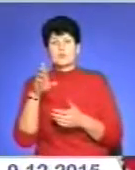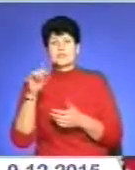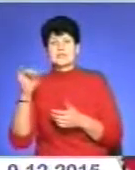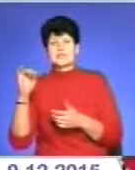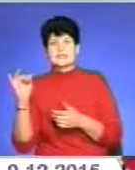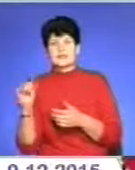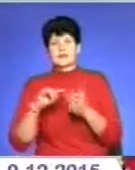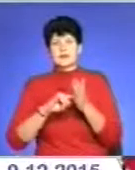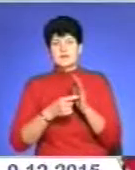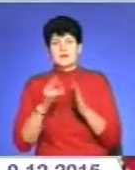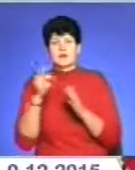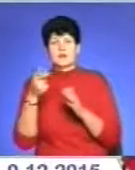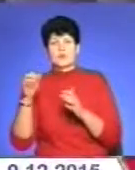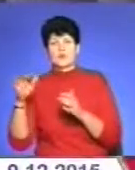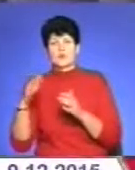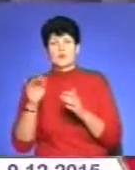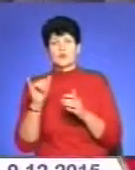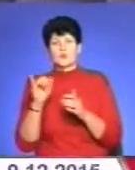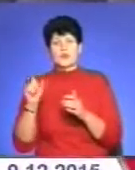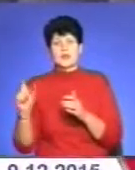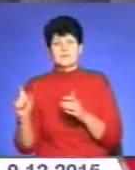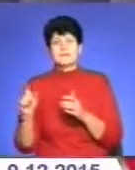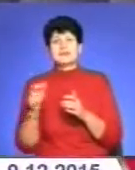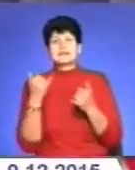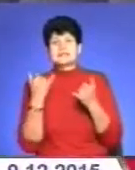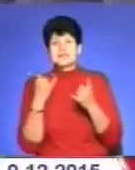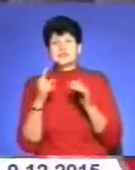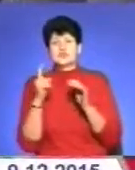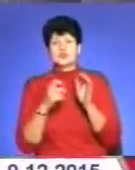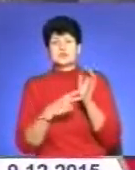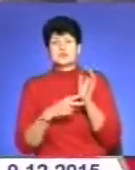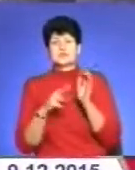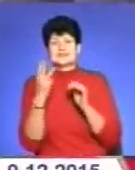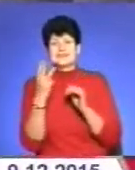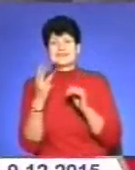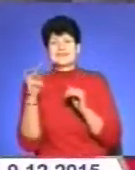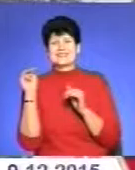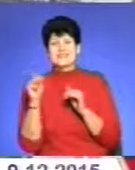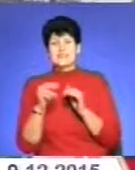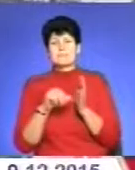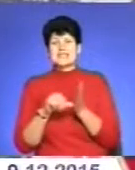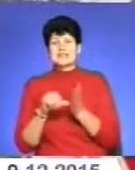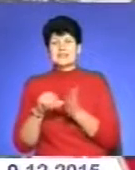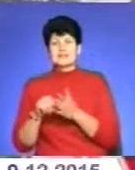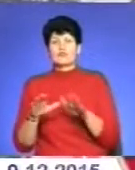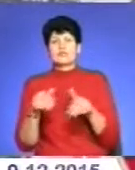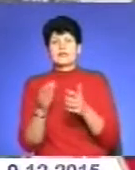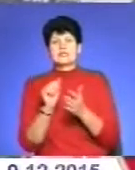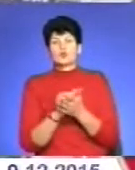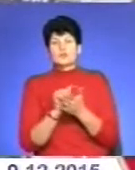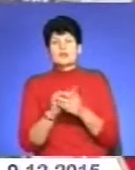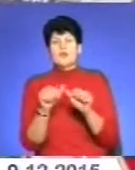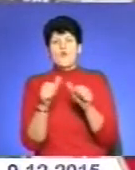.gov.ua До слова, наразі 173 тисячі представників Домогосподарств області подали документи на